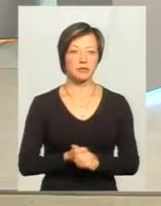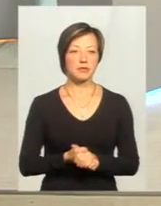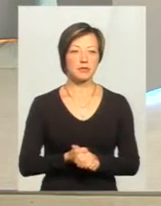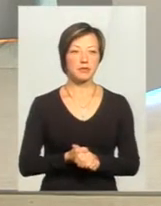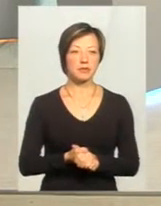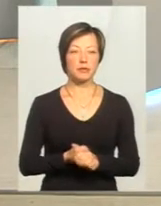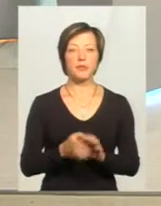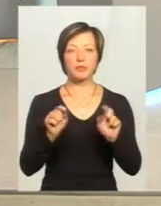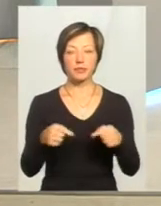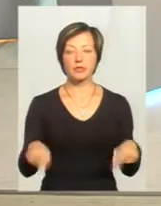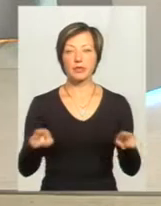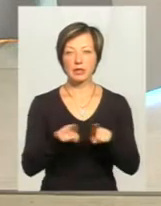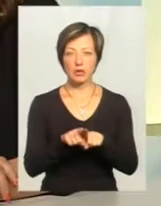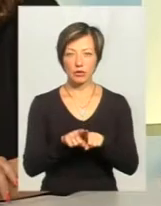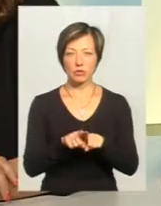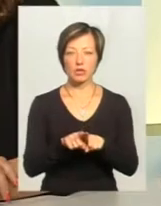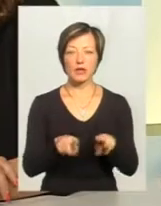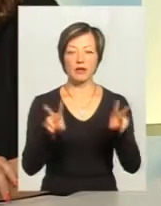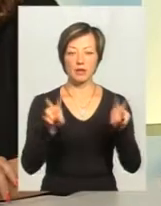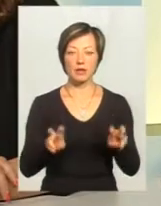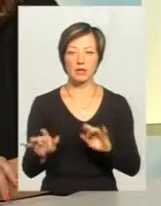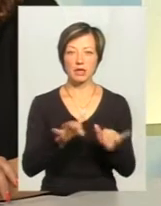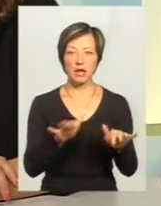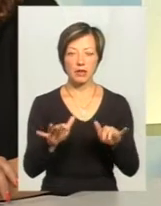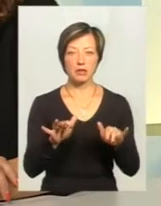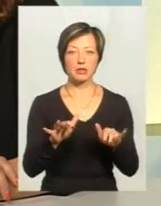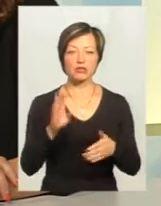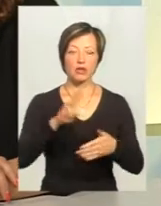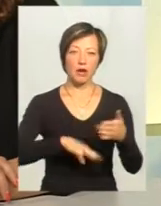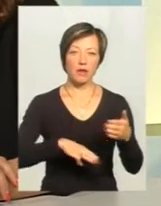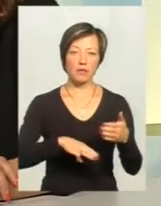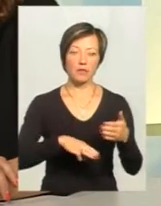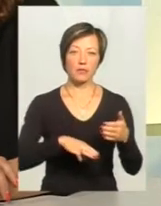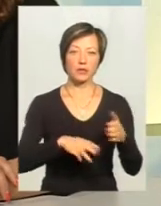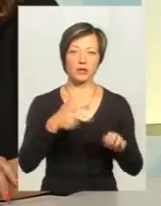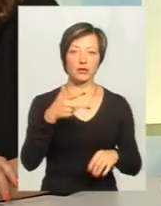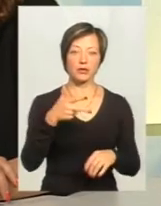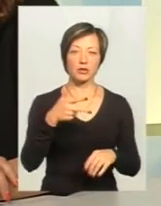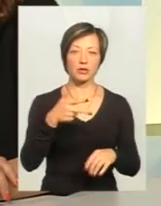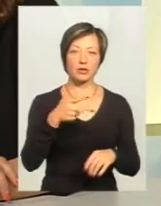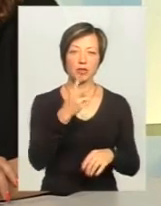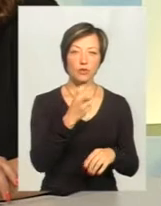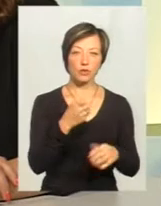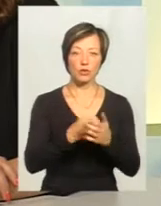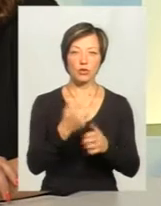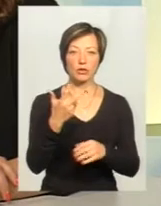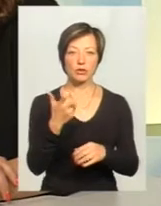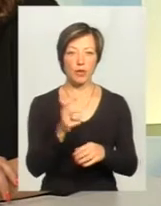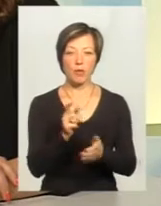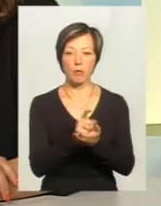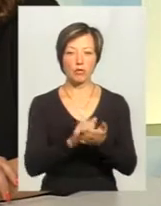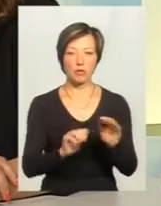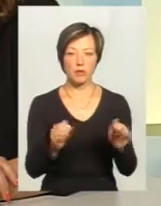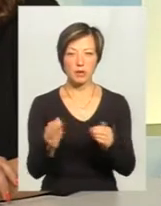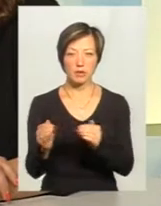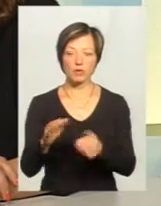також даного виду діяння тягне за собою накладення штрафу від 200 до 300 неоподаткованих мінімумів доходів